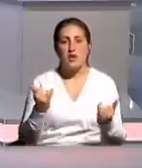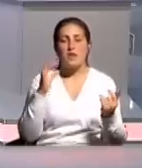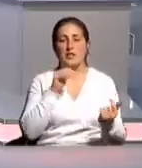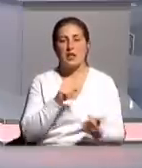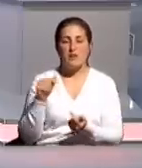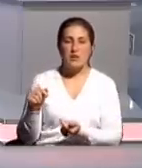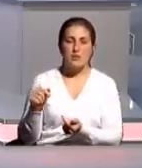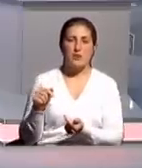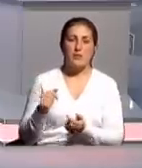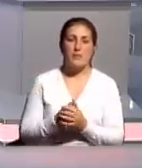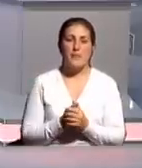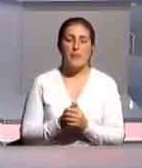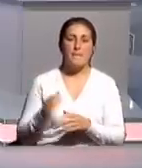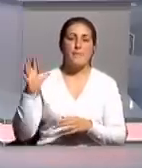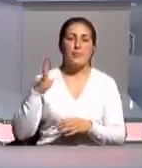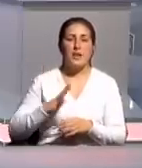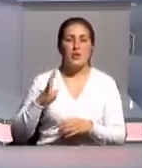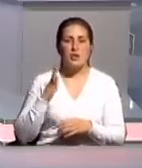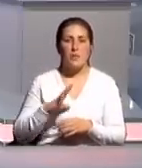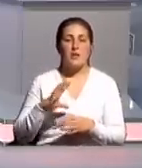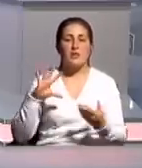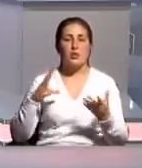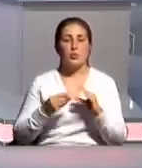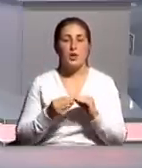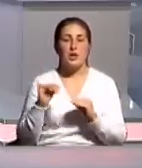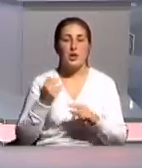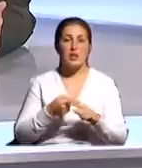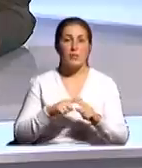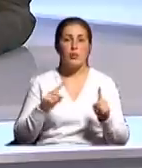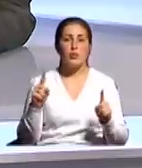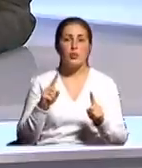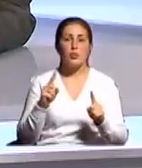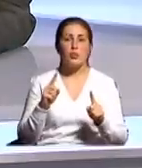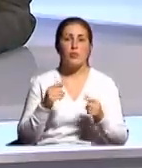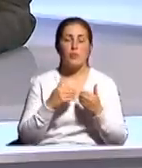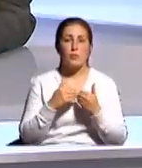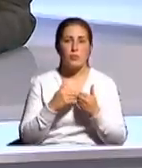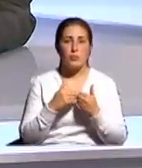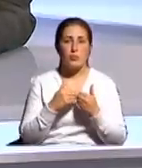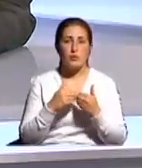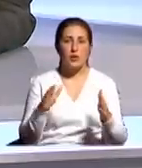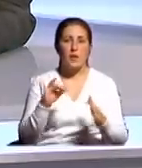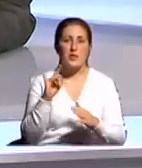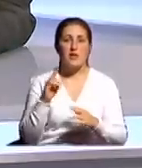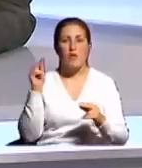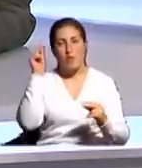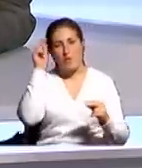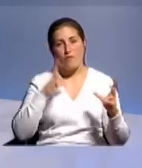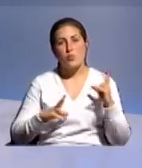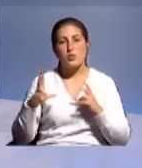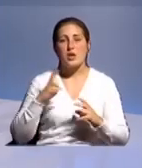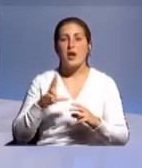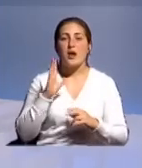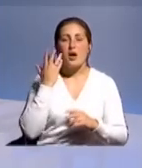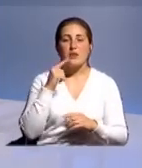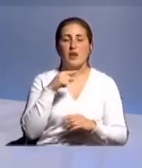ожидаемых результатов и тому, что мы выпускаем, в конце концов, из ВУЗа. Когда Вы говорите об оздоровлении